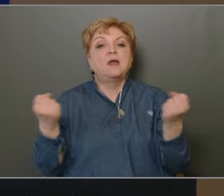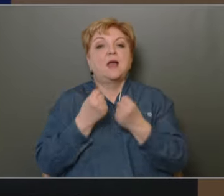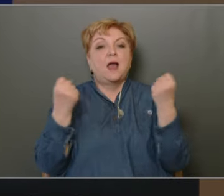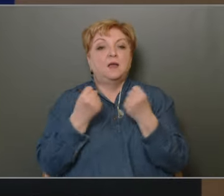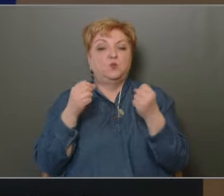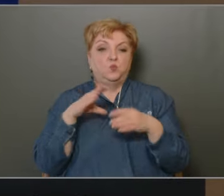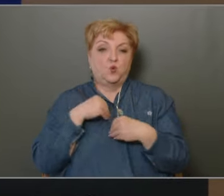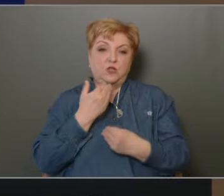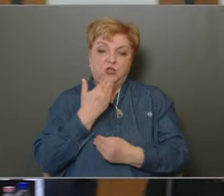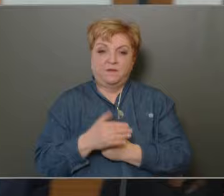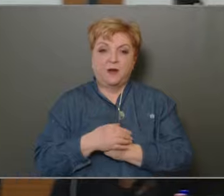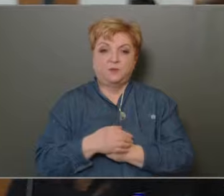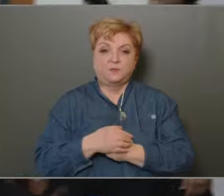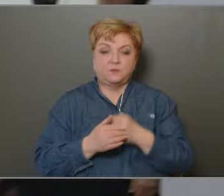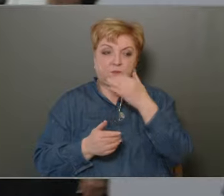kívánok